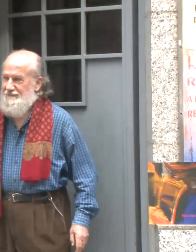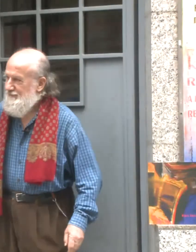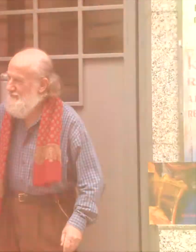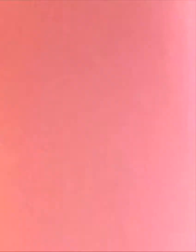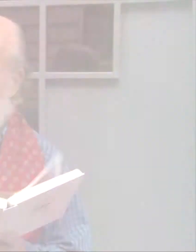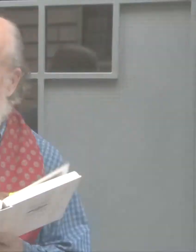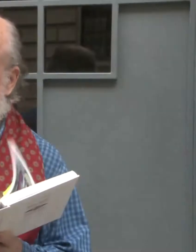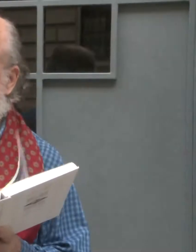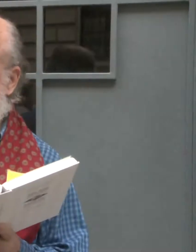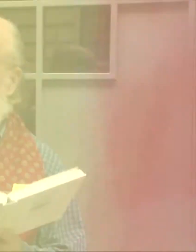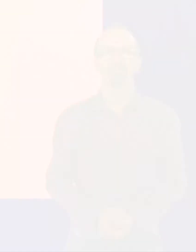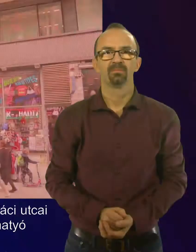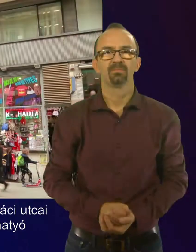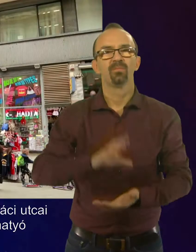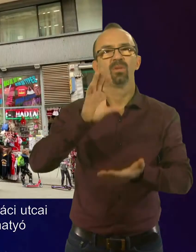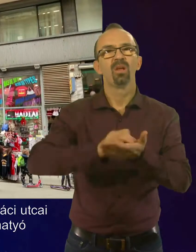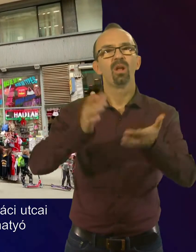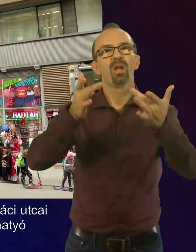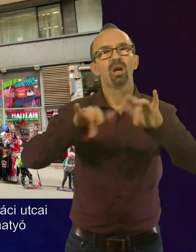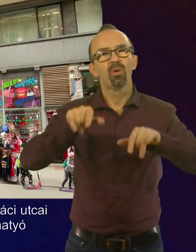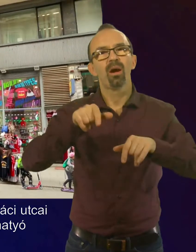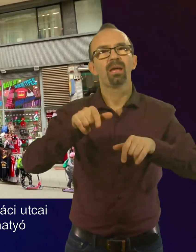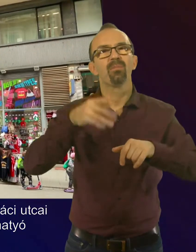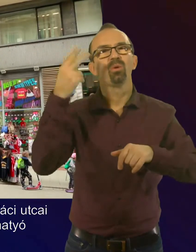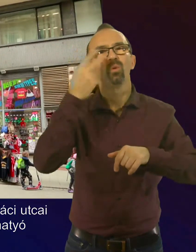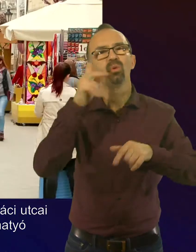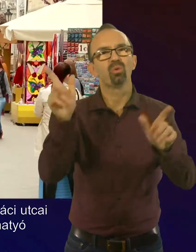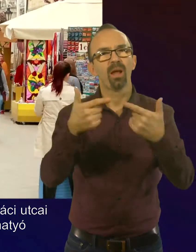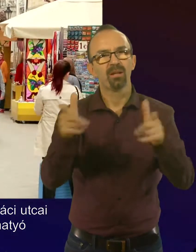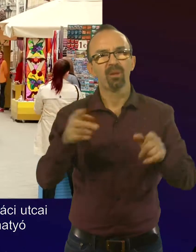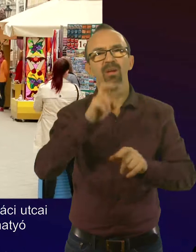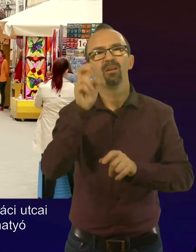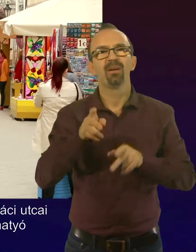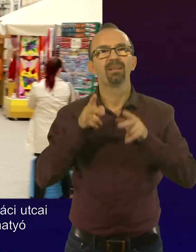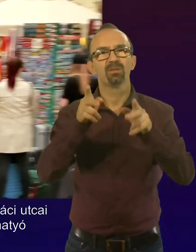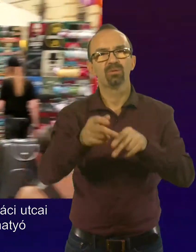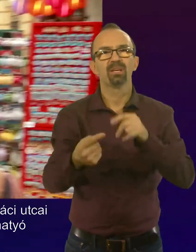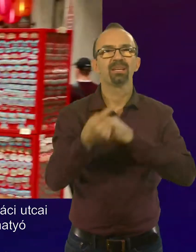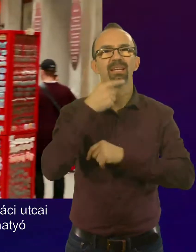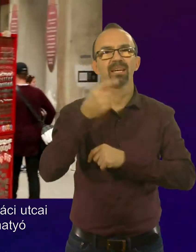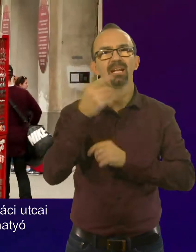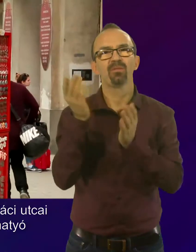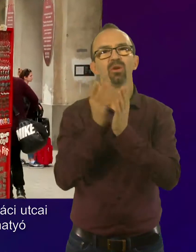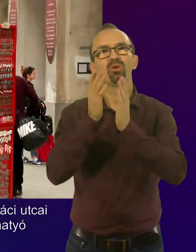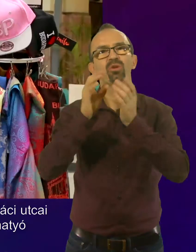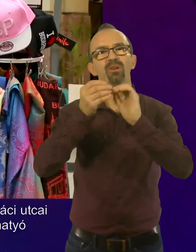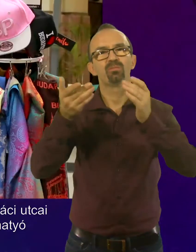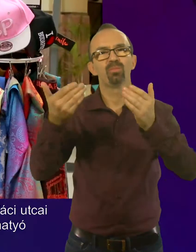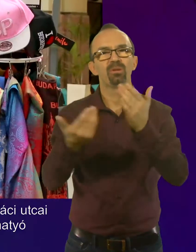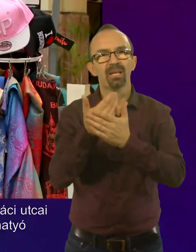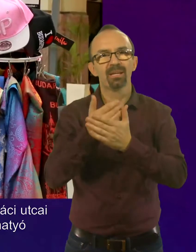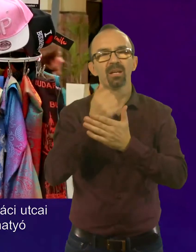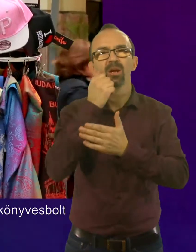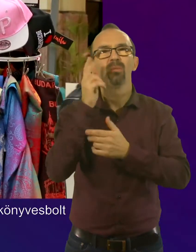A lakóhelyem egyre kulturálatlanabb. A Váci utcai idegennyelvű könyvesbolt helyén